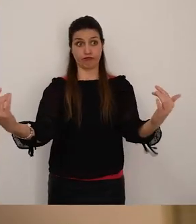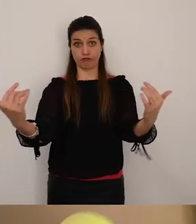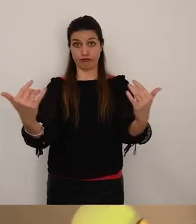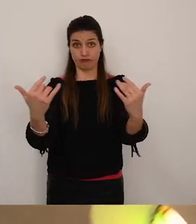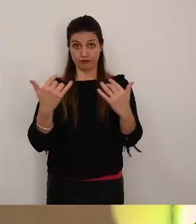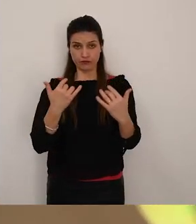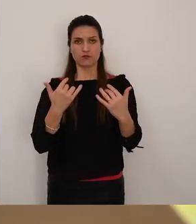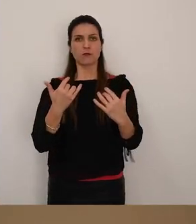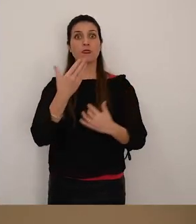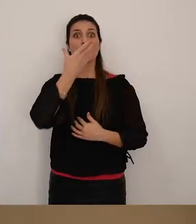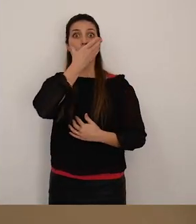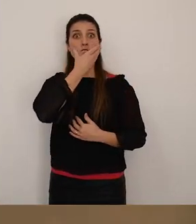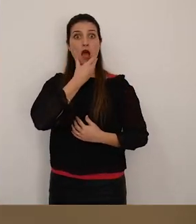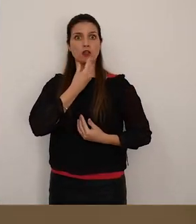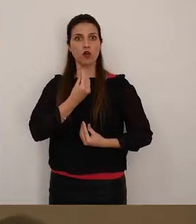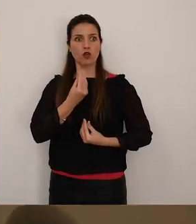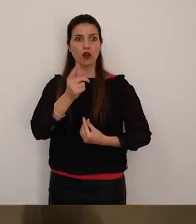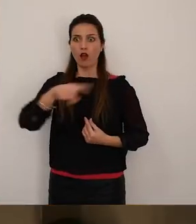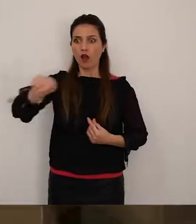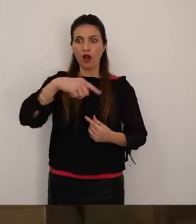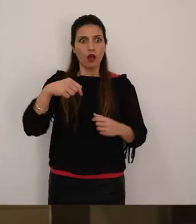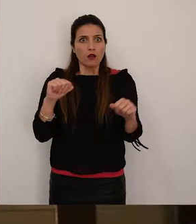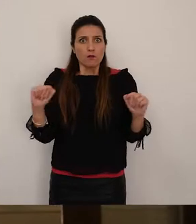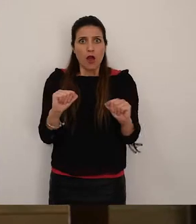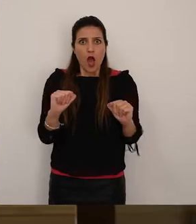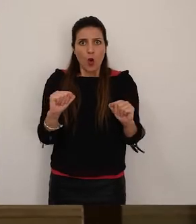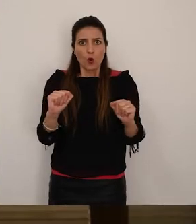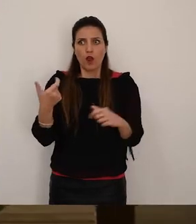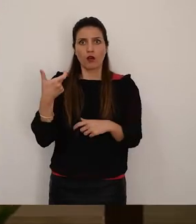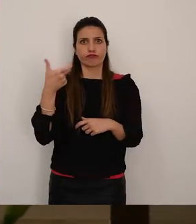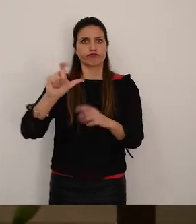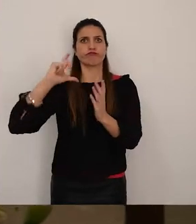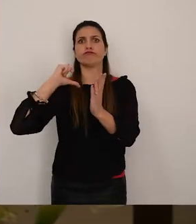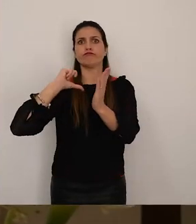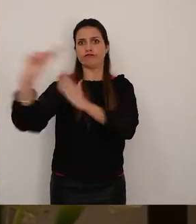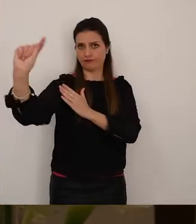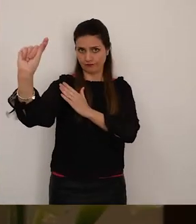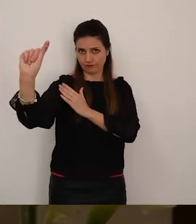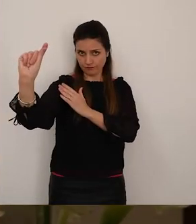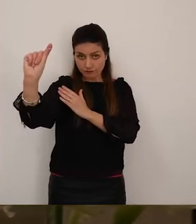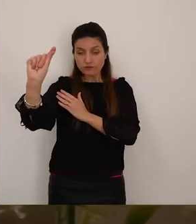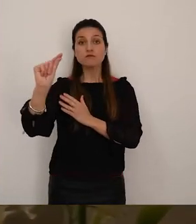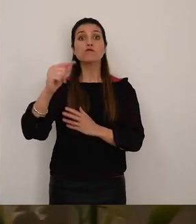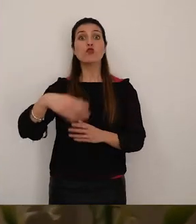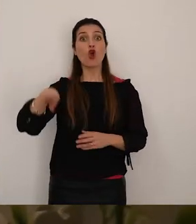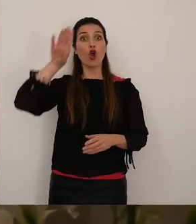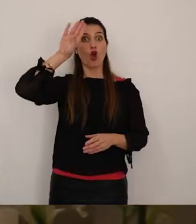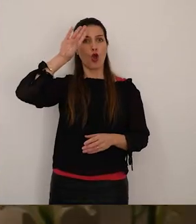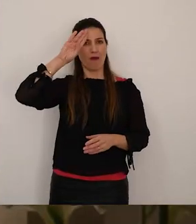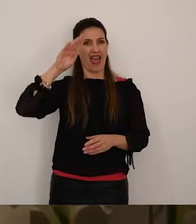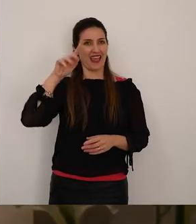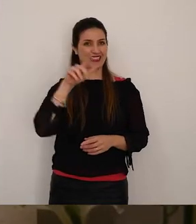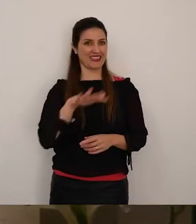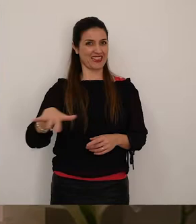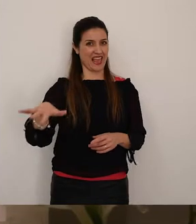fermati e impauriti dalla presenza della donna e ripiegarono così verso il mare il loro comandante riconosciuta la